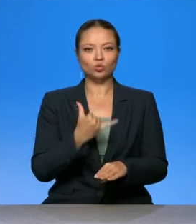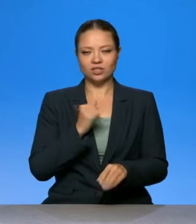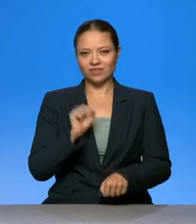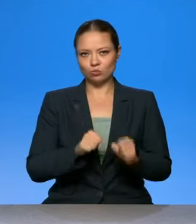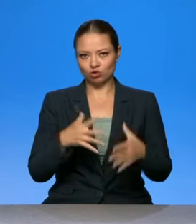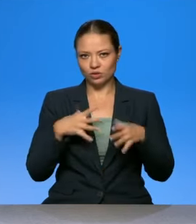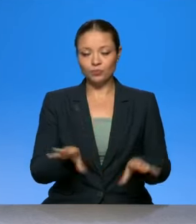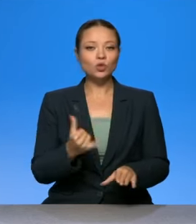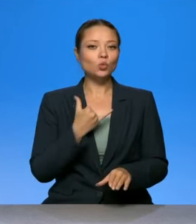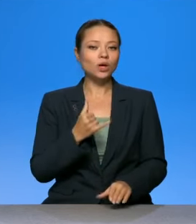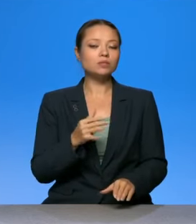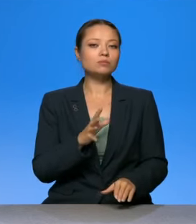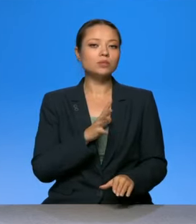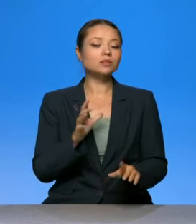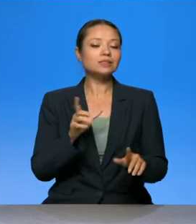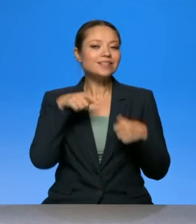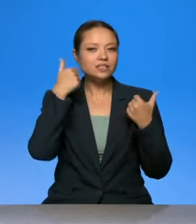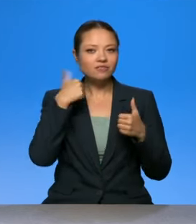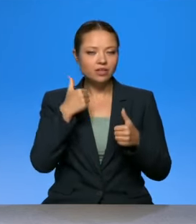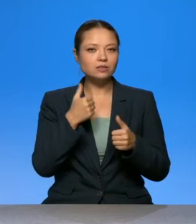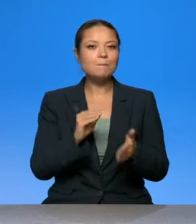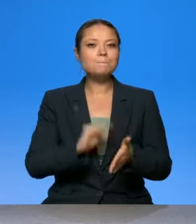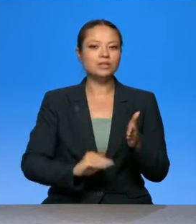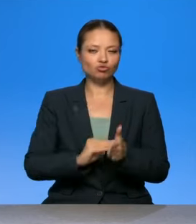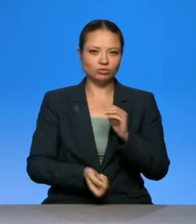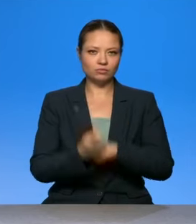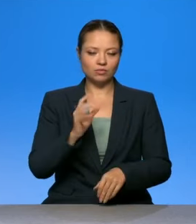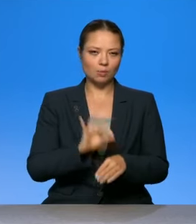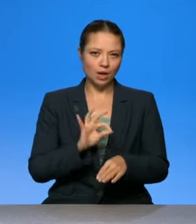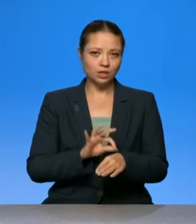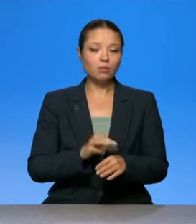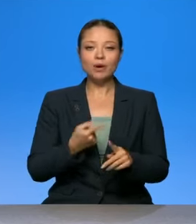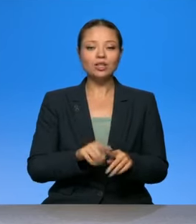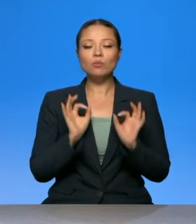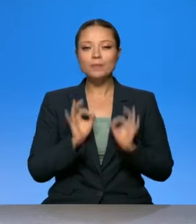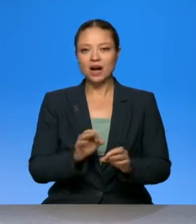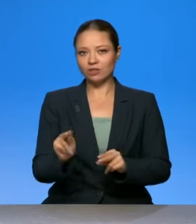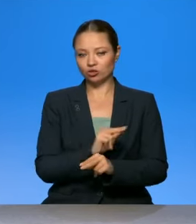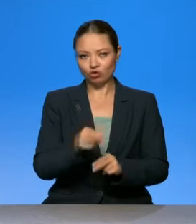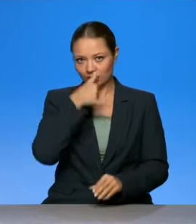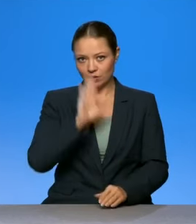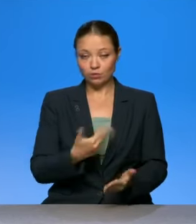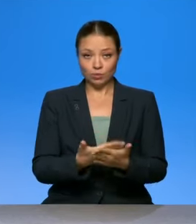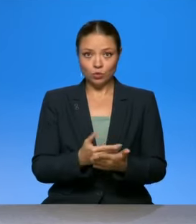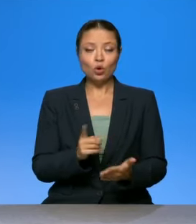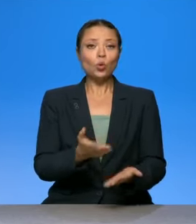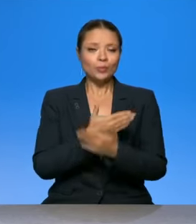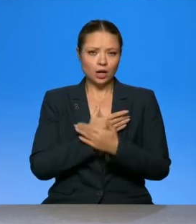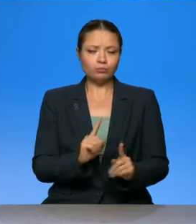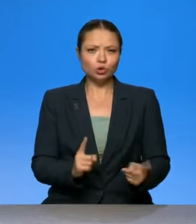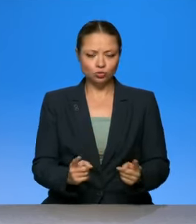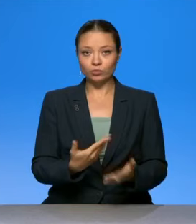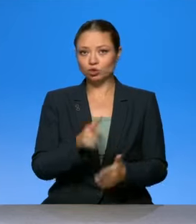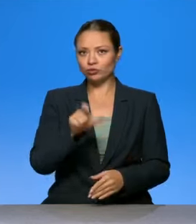неизвестно был патогенез болезни. Поэтому мы не могли грамотно лечить. Почему умирали? Вроде человек умеет хранить заболевание,